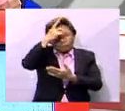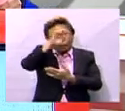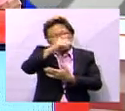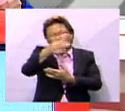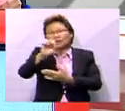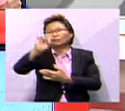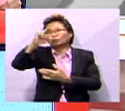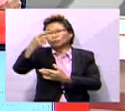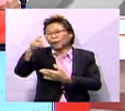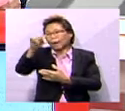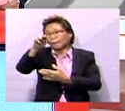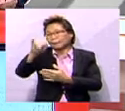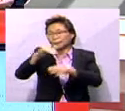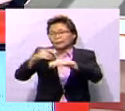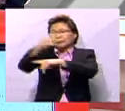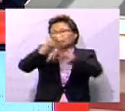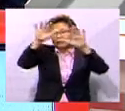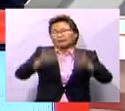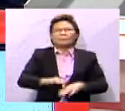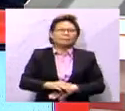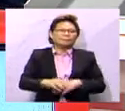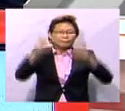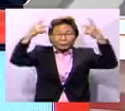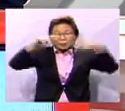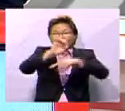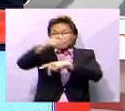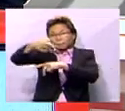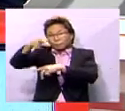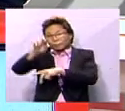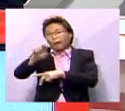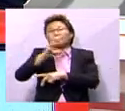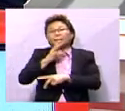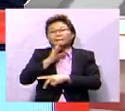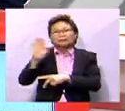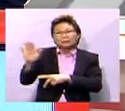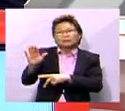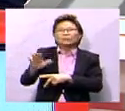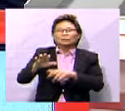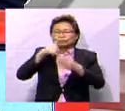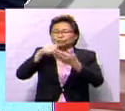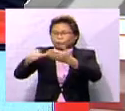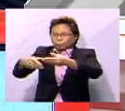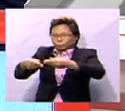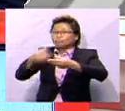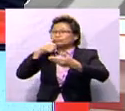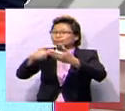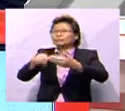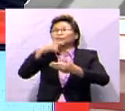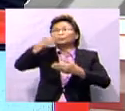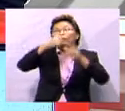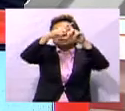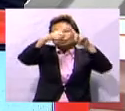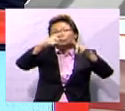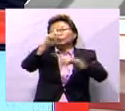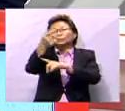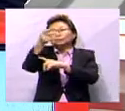Muhammad Syohaimi Jusuh ahad lalu. Pengarah SPR Pahang, Dato' Zamri Hamli berkata, beliau menerima surat daripada Speaker Dun Pahang, Dato'